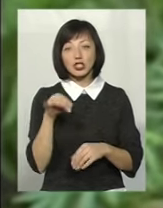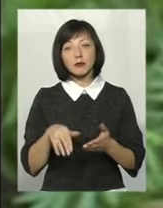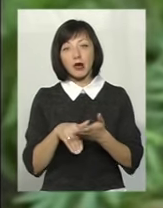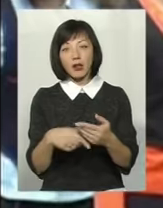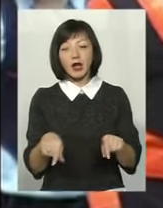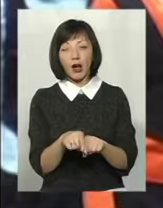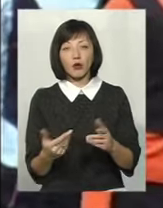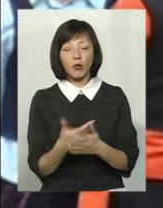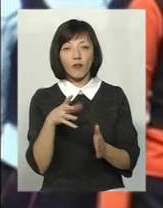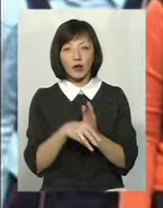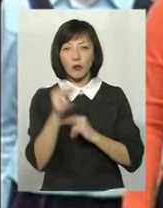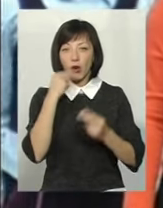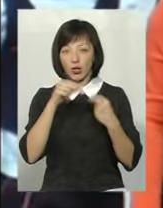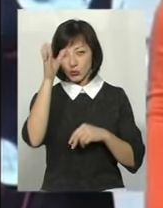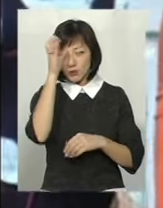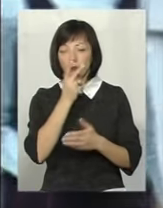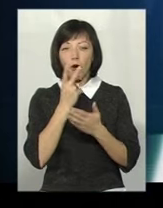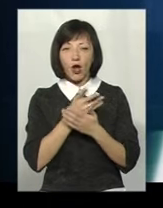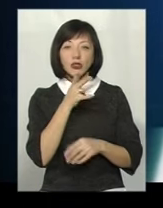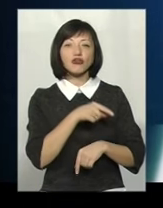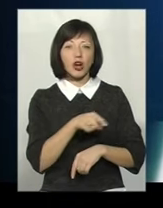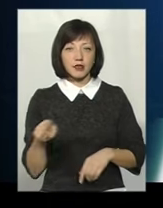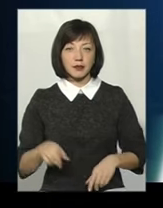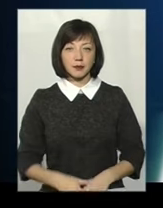такі нововведення покращенню освіти, покаже час.